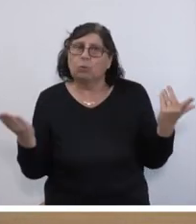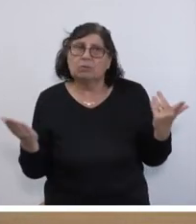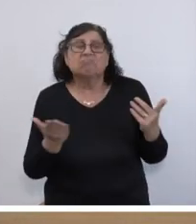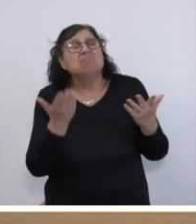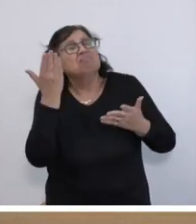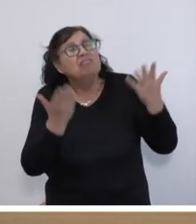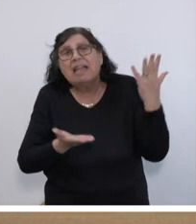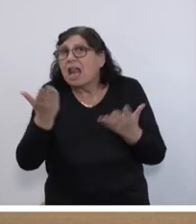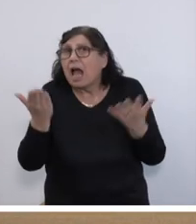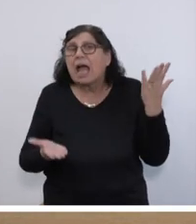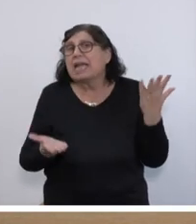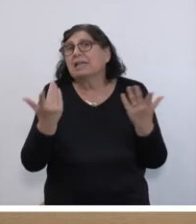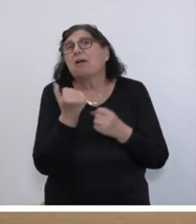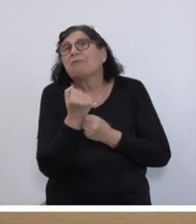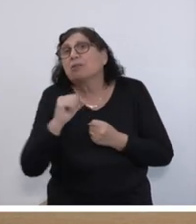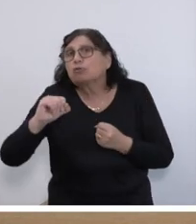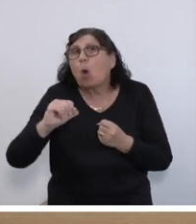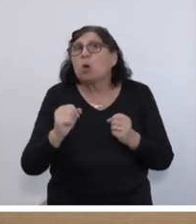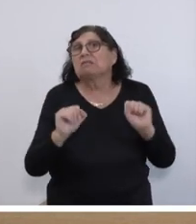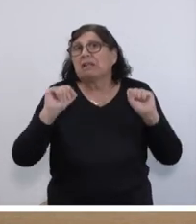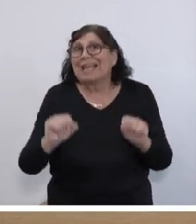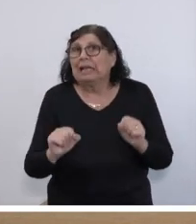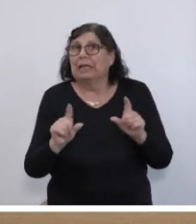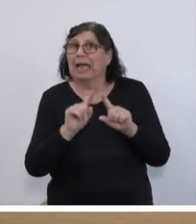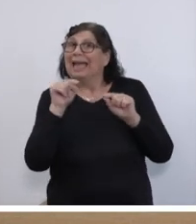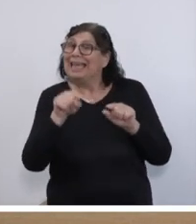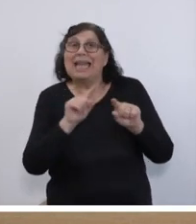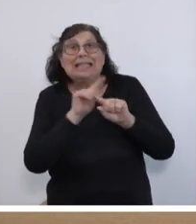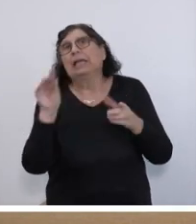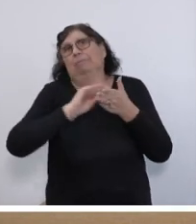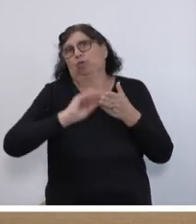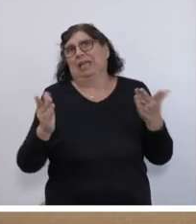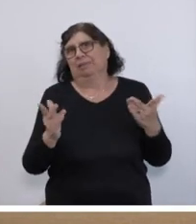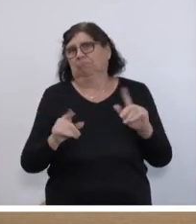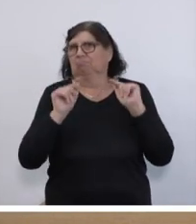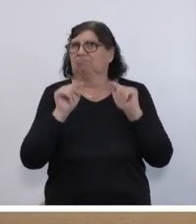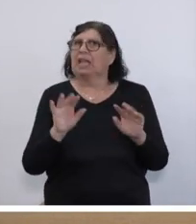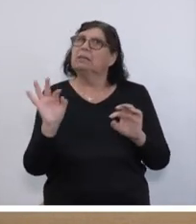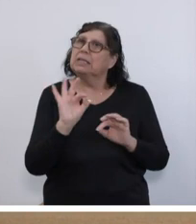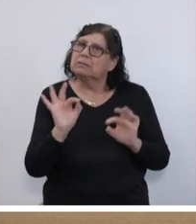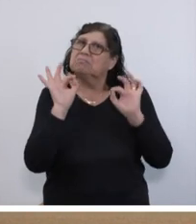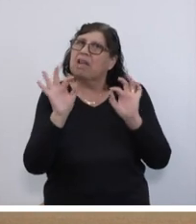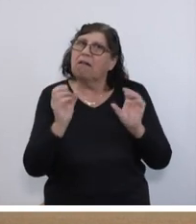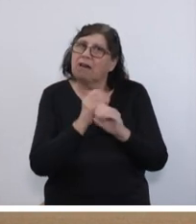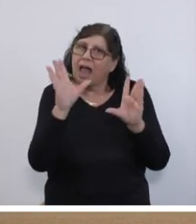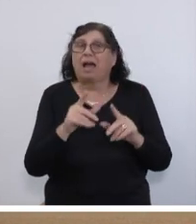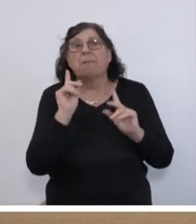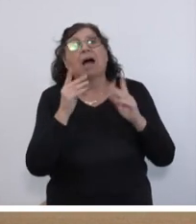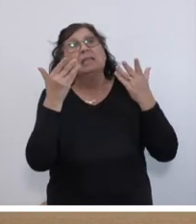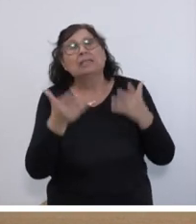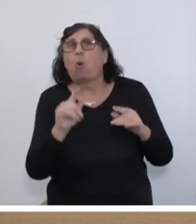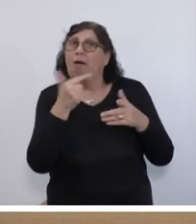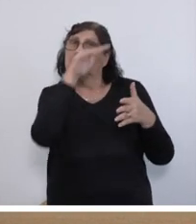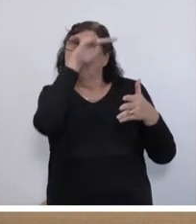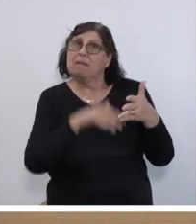gegen die vielleicht verstoßen werden kann, die sind nicht hier genannt. Und dann ist die Sache klar. Wenn man aber so eine Liste